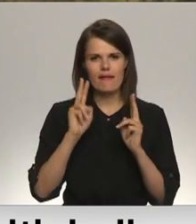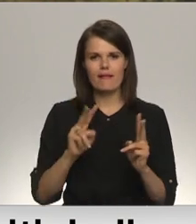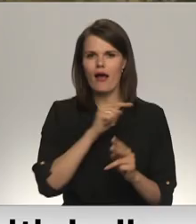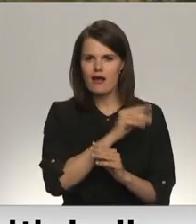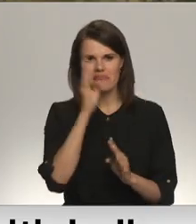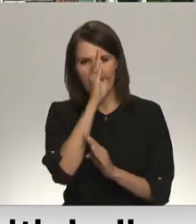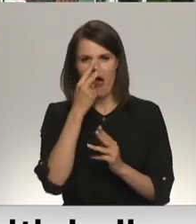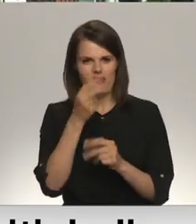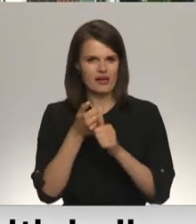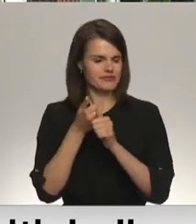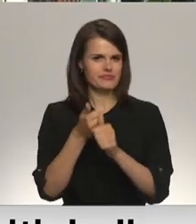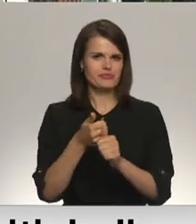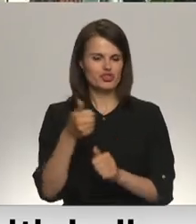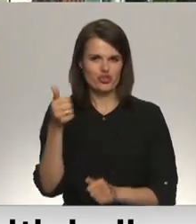interesi.